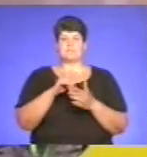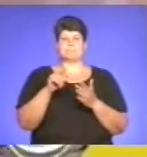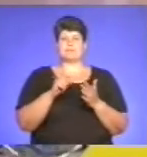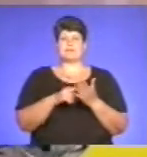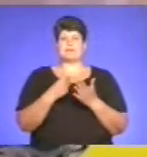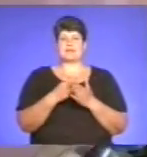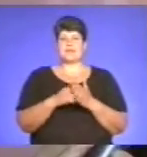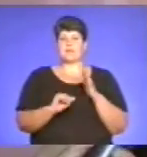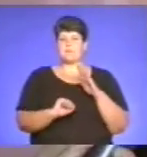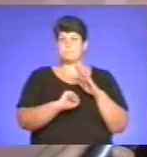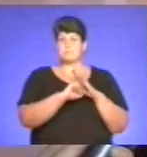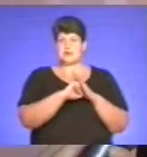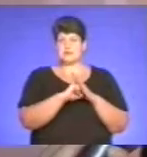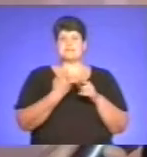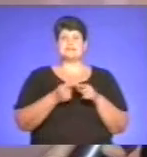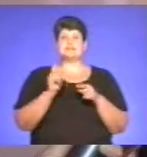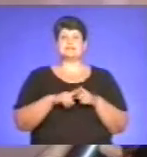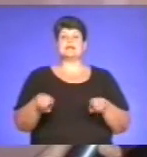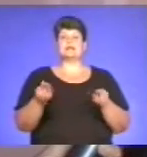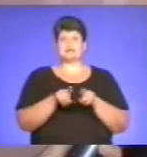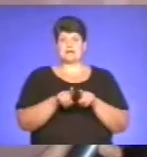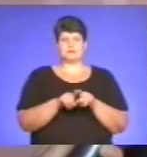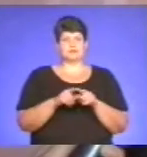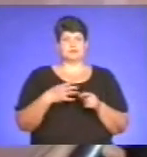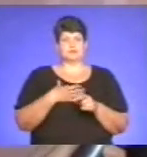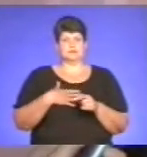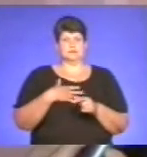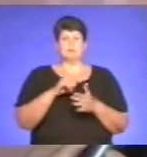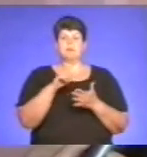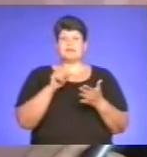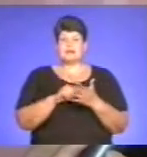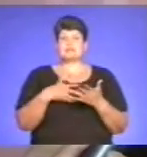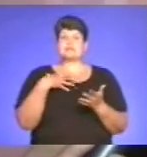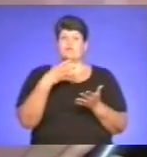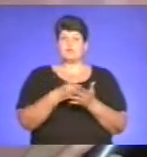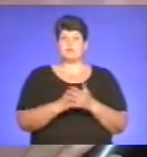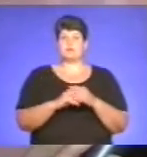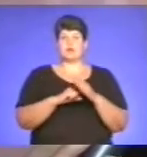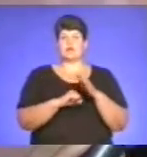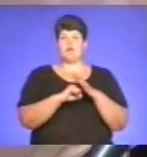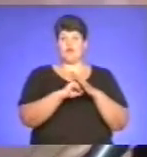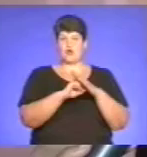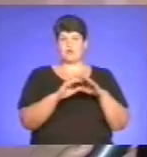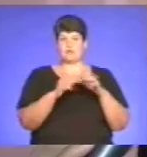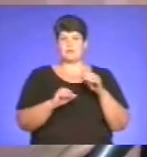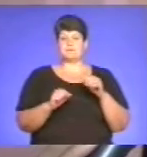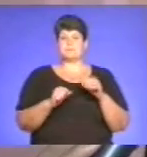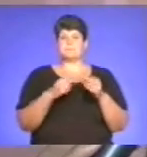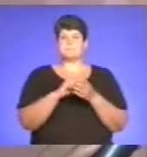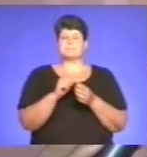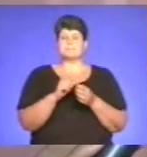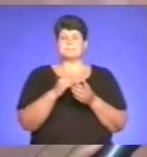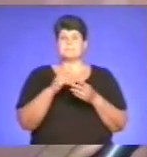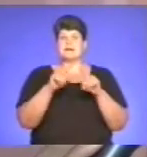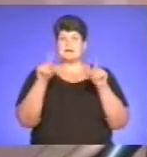матеріальної бази. Це теж, скажімо, болюче питання. Однак за своїми фондами, за своїми матеріалами, які